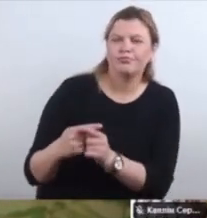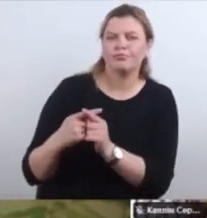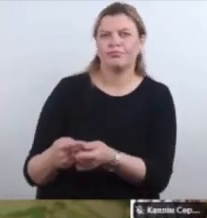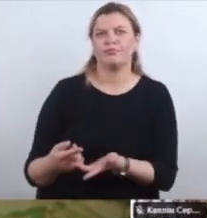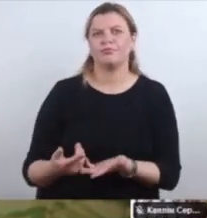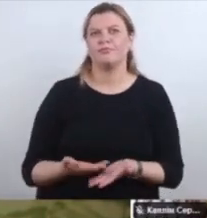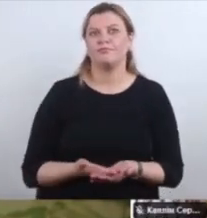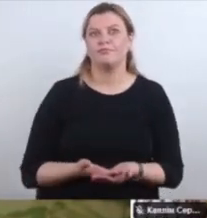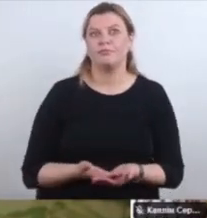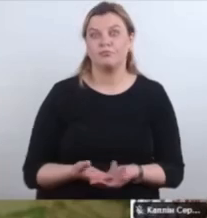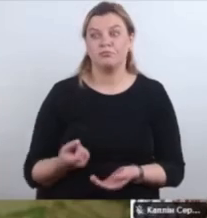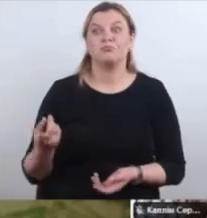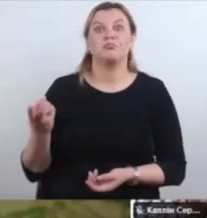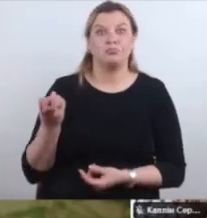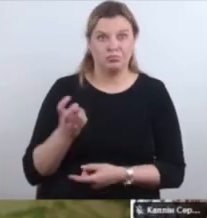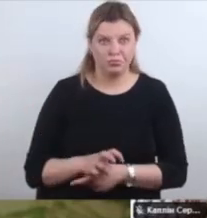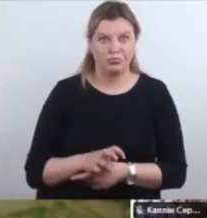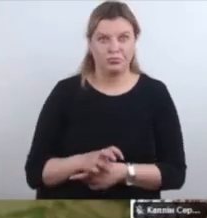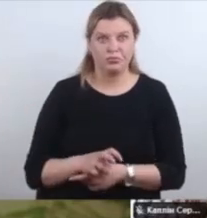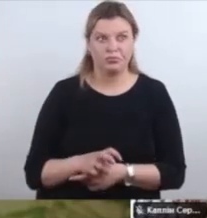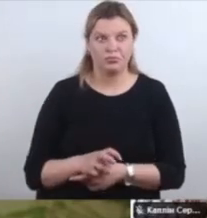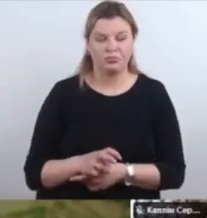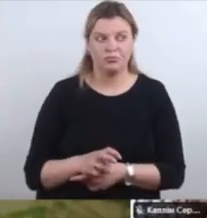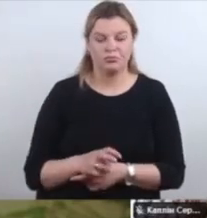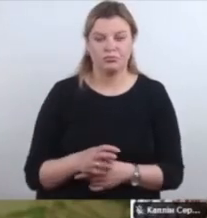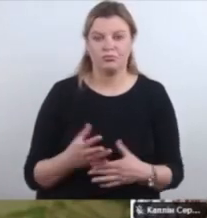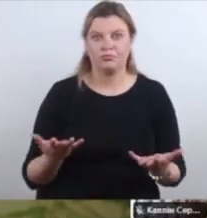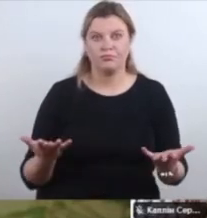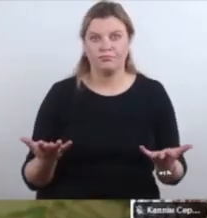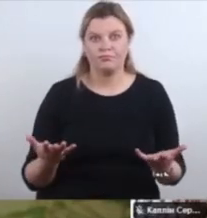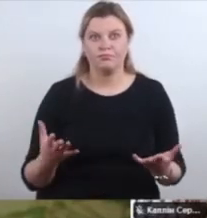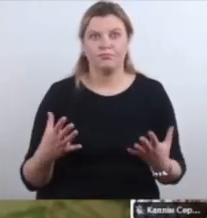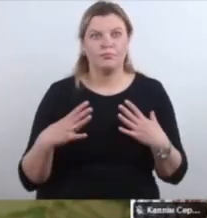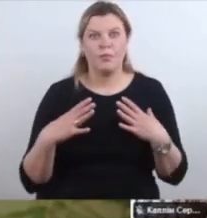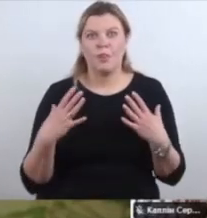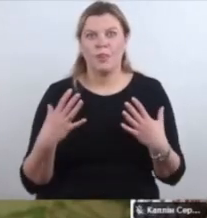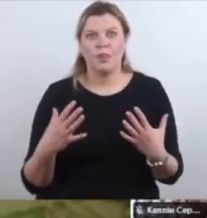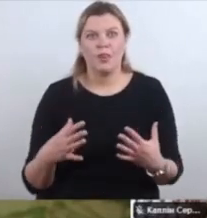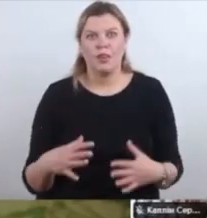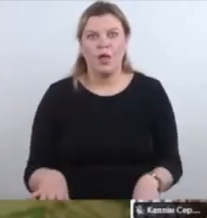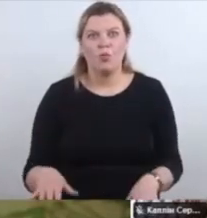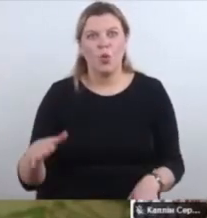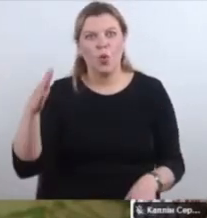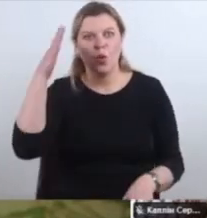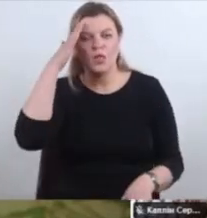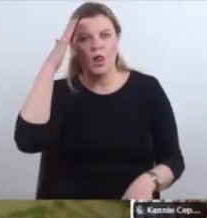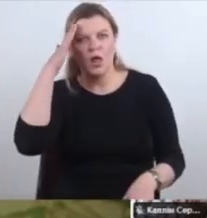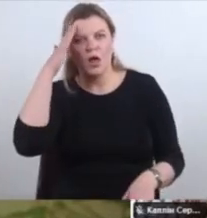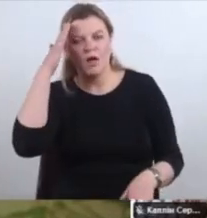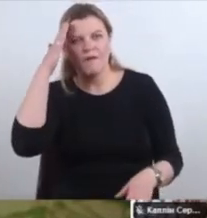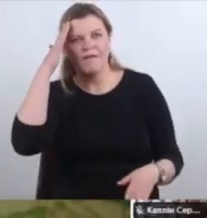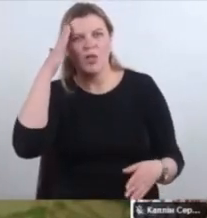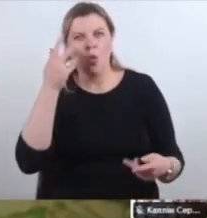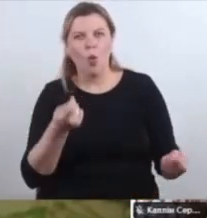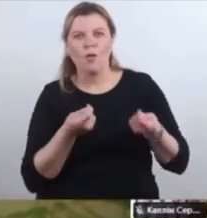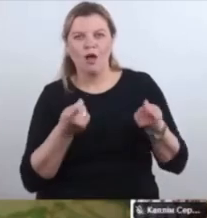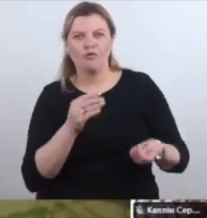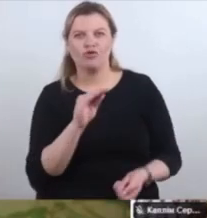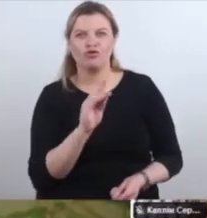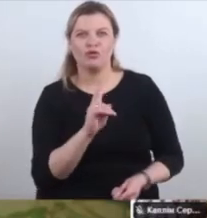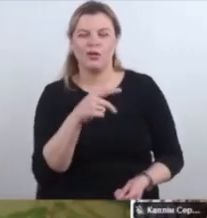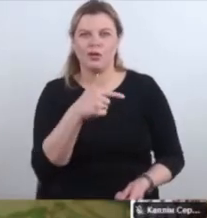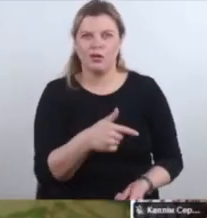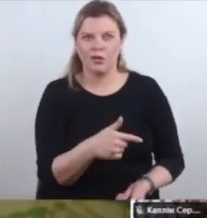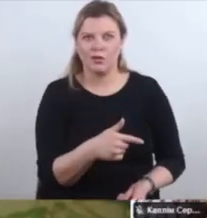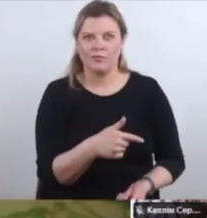І прийшли, не було профільного замов, талановитого керівника управління ЖКХ, висадився